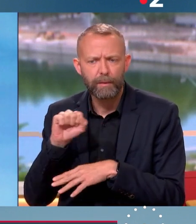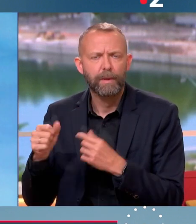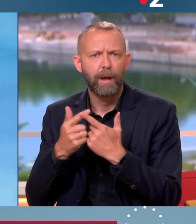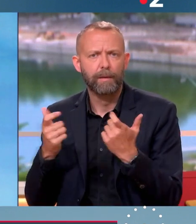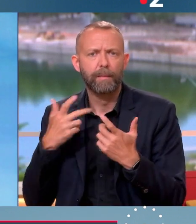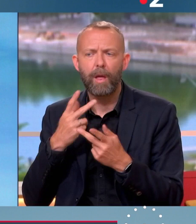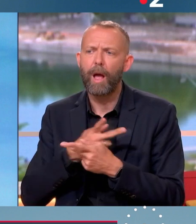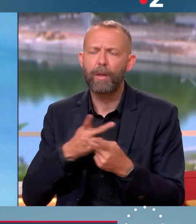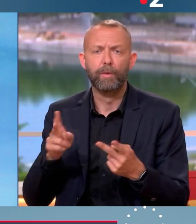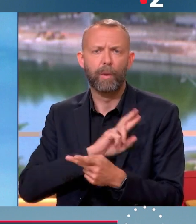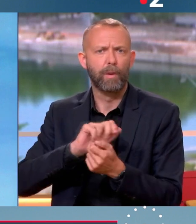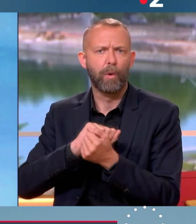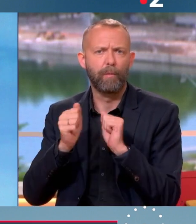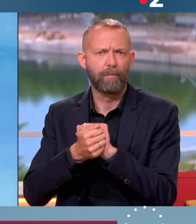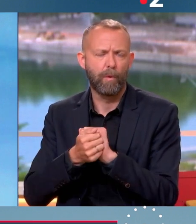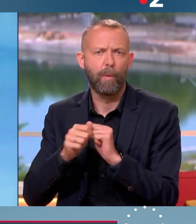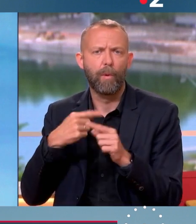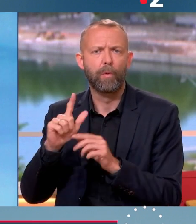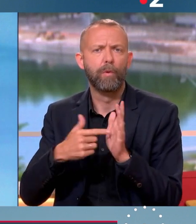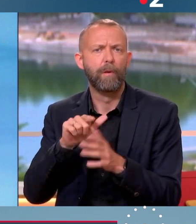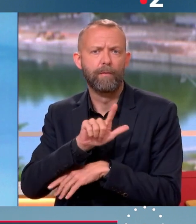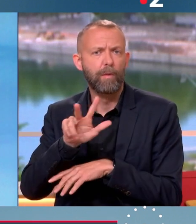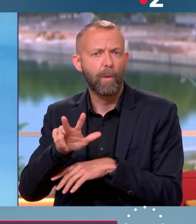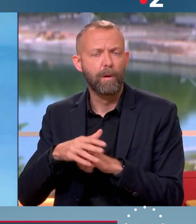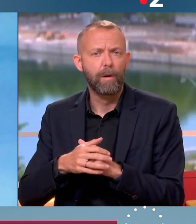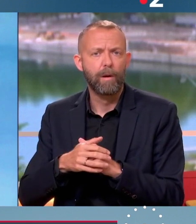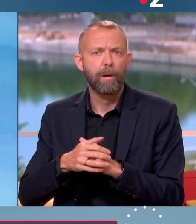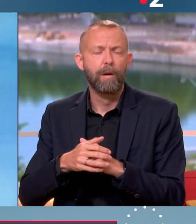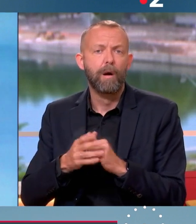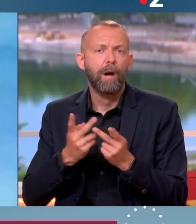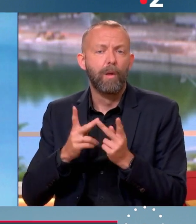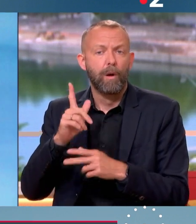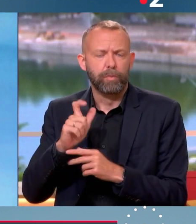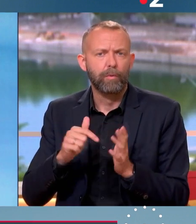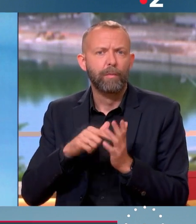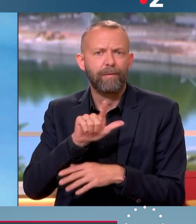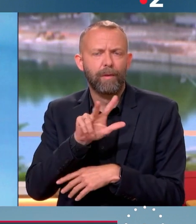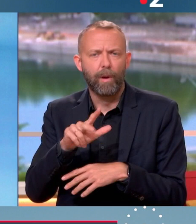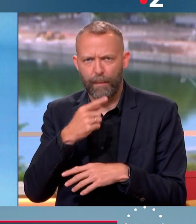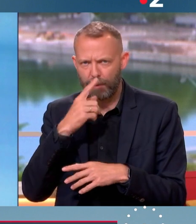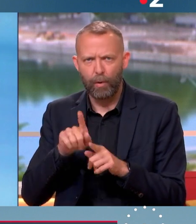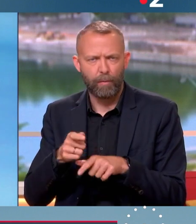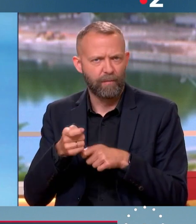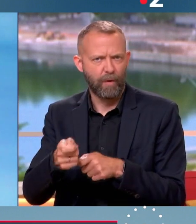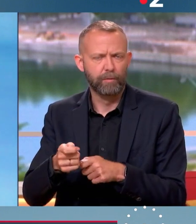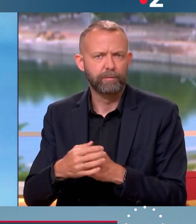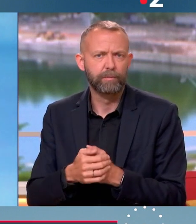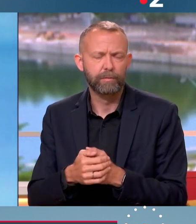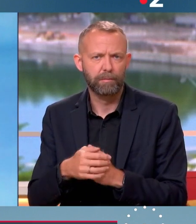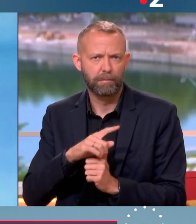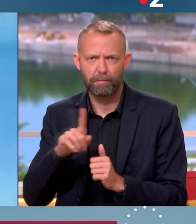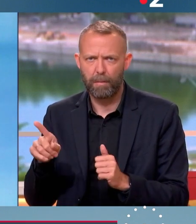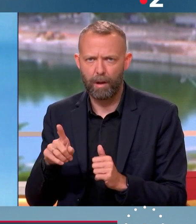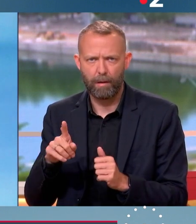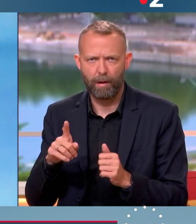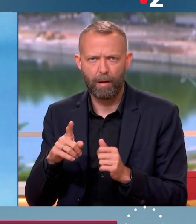réforme des retraites en 2023, même dit le Président, dès 2023, et là il y l'impression d'un passage en force, qui ne correspond pas aux valeurs